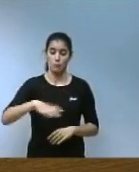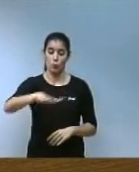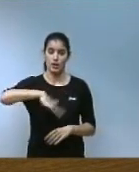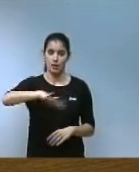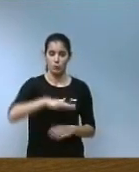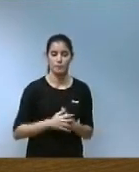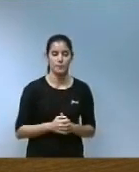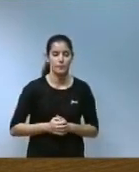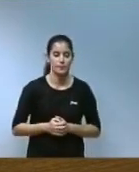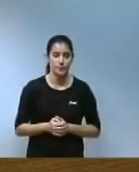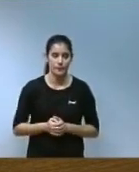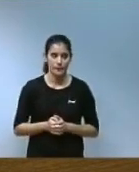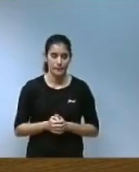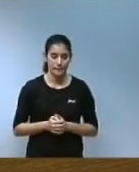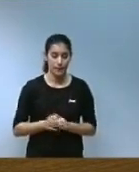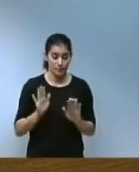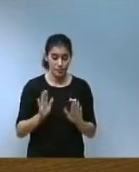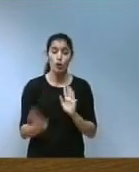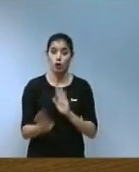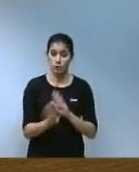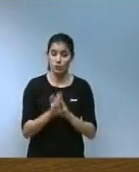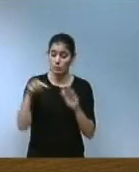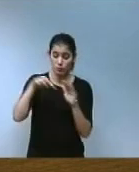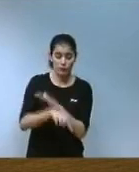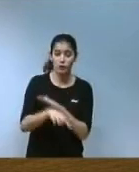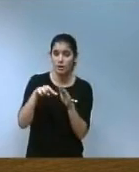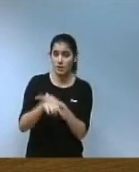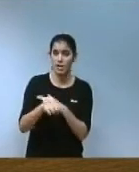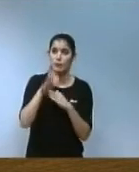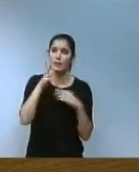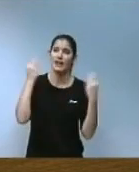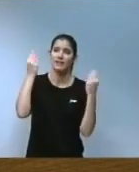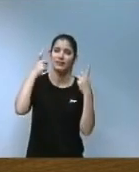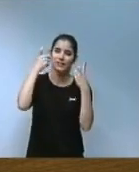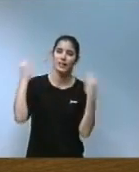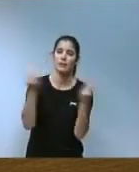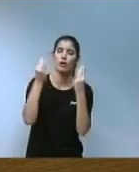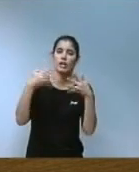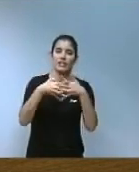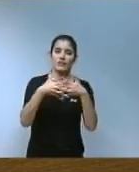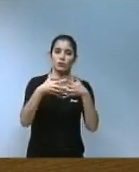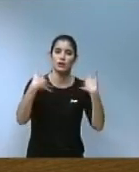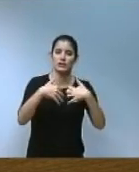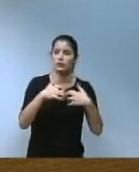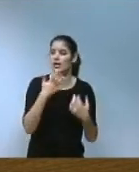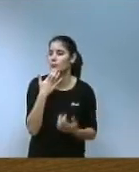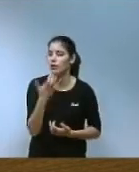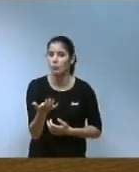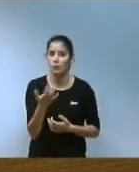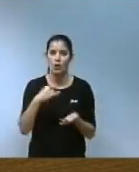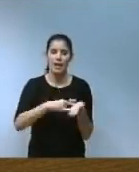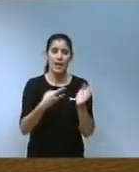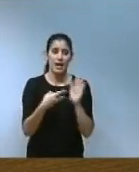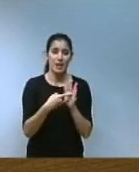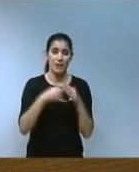-estratègic. Però continuarem aprofundint en la millora de les infraestructures industrials, com són el Pla de